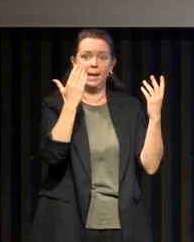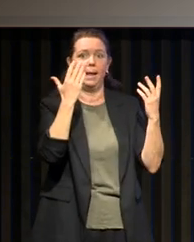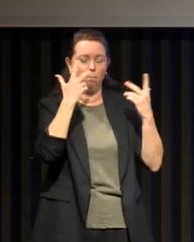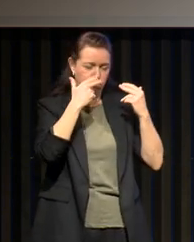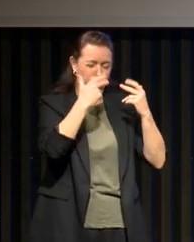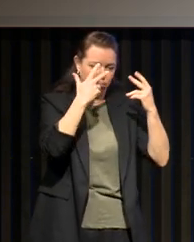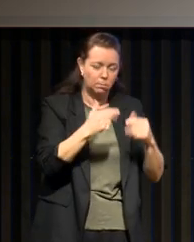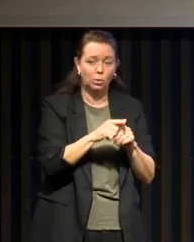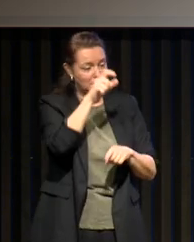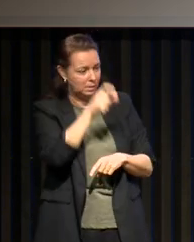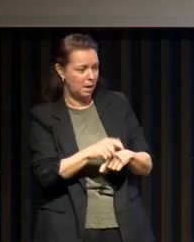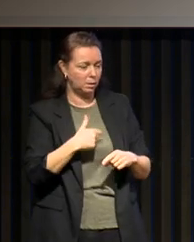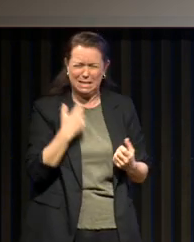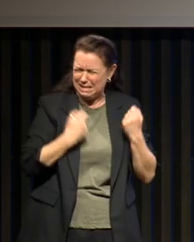'humeur.